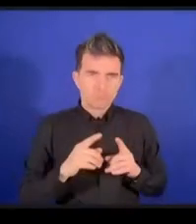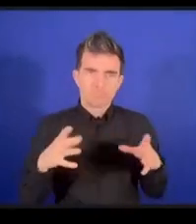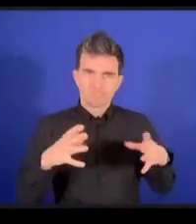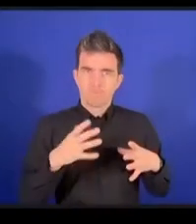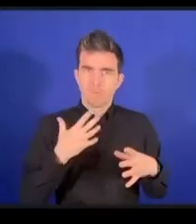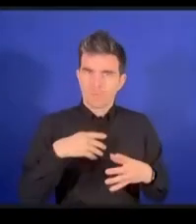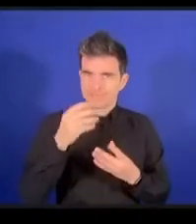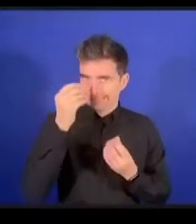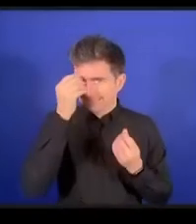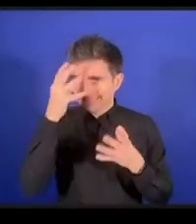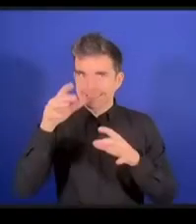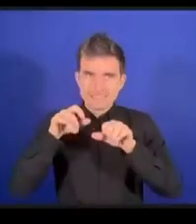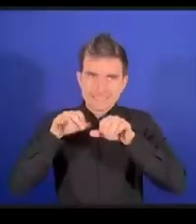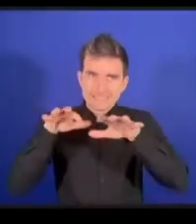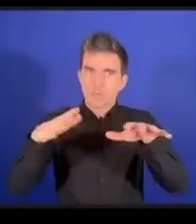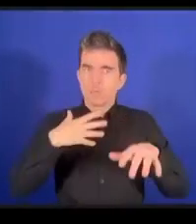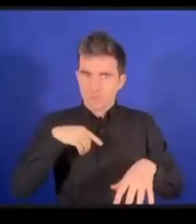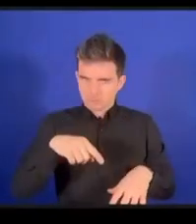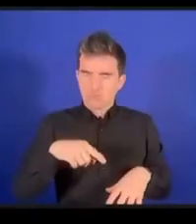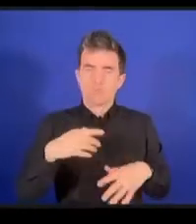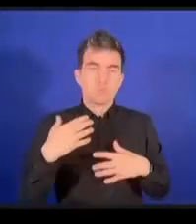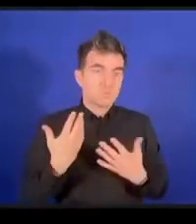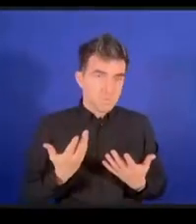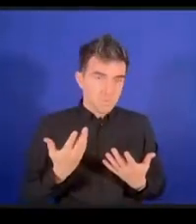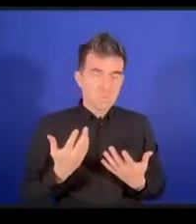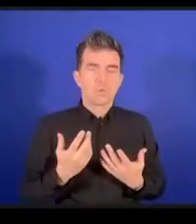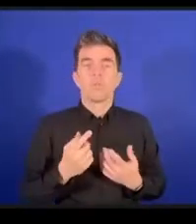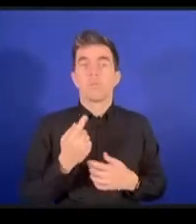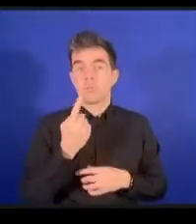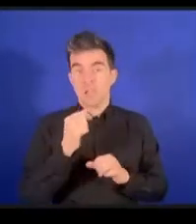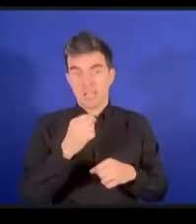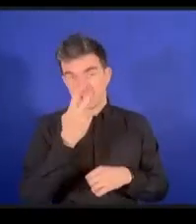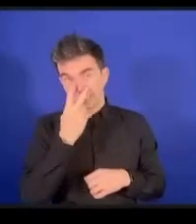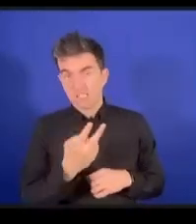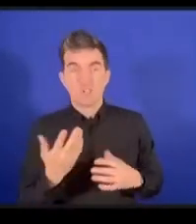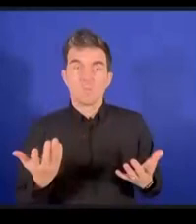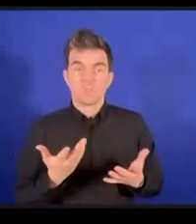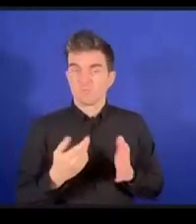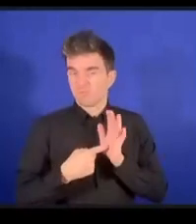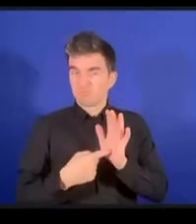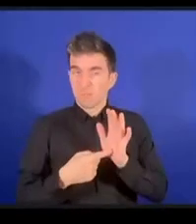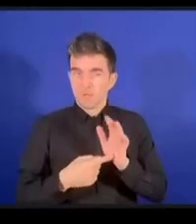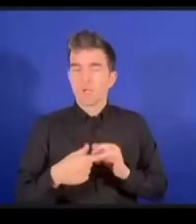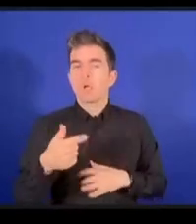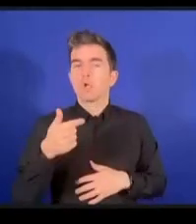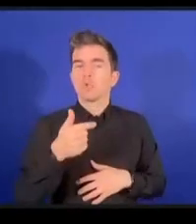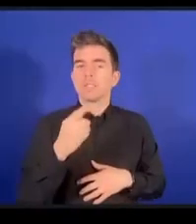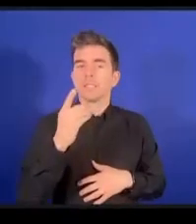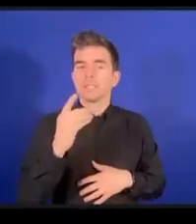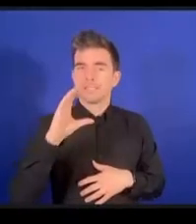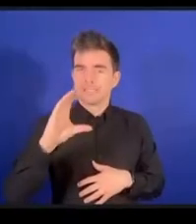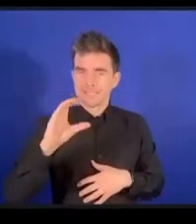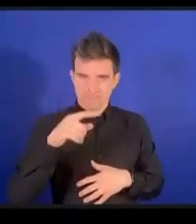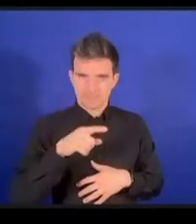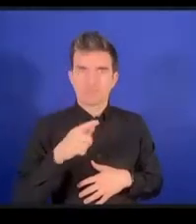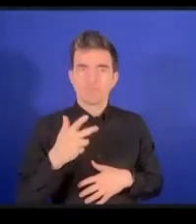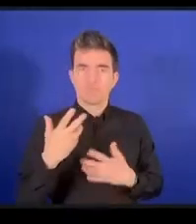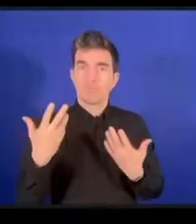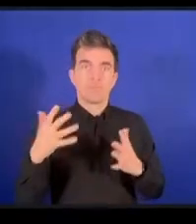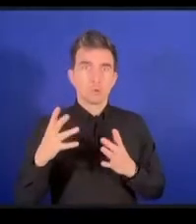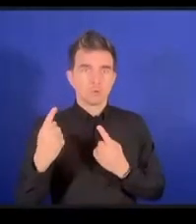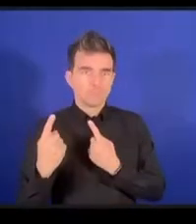またGDCはすでにこれに3社による